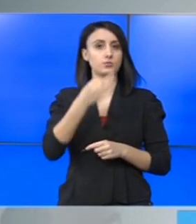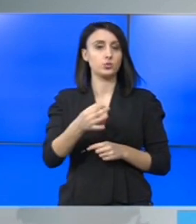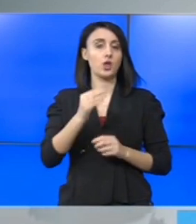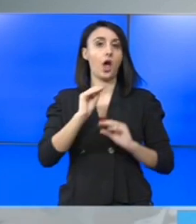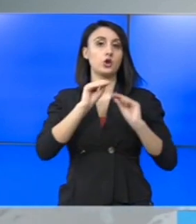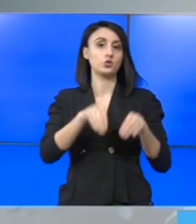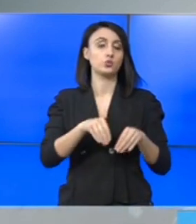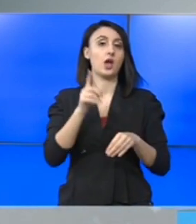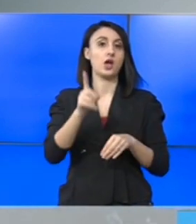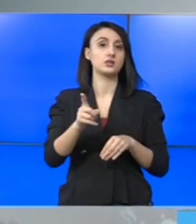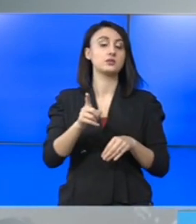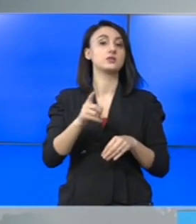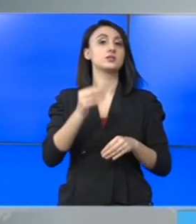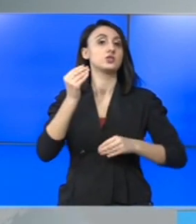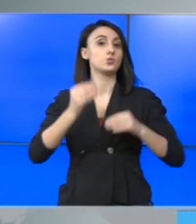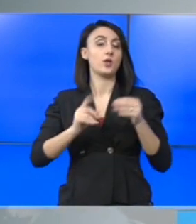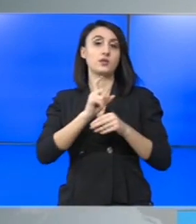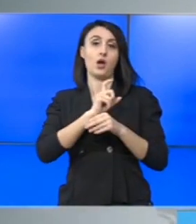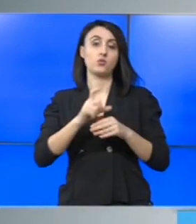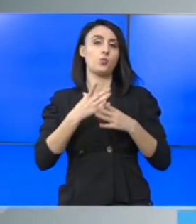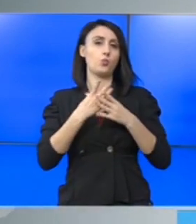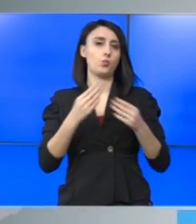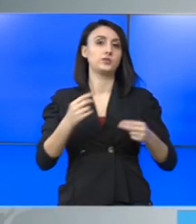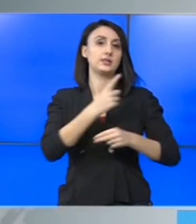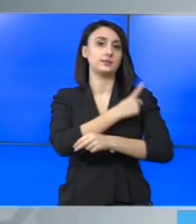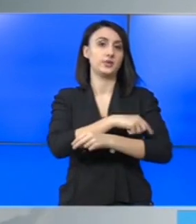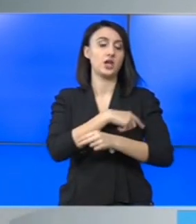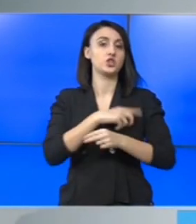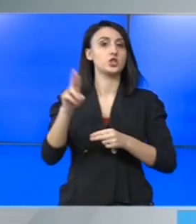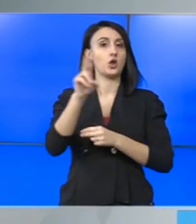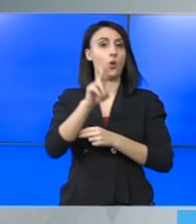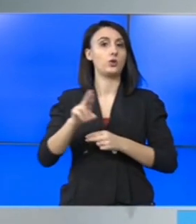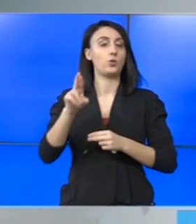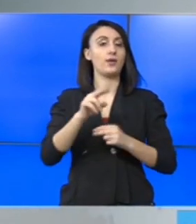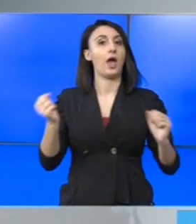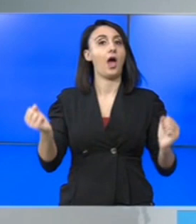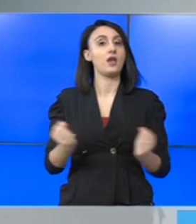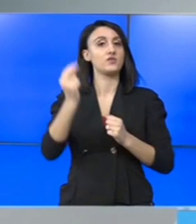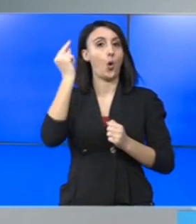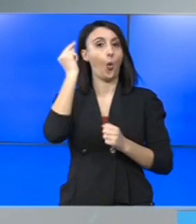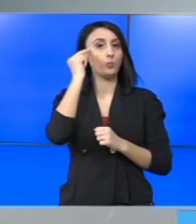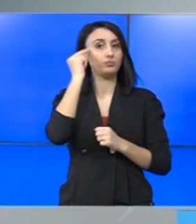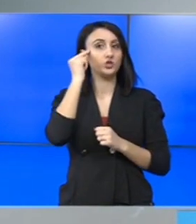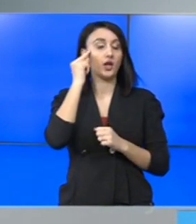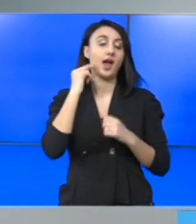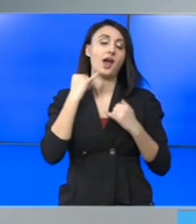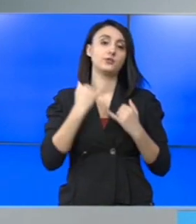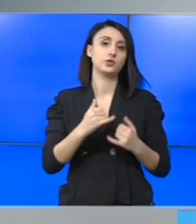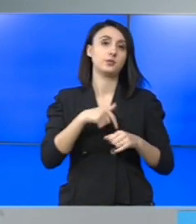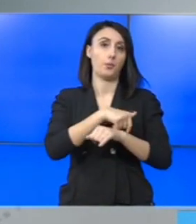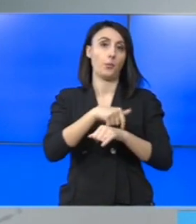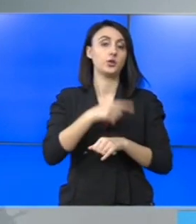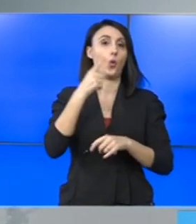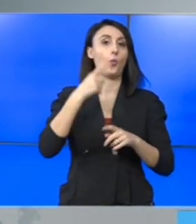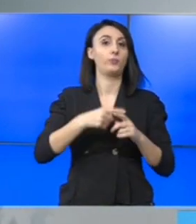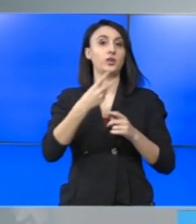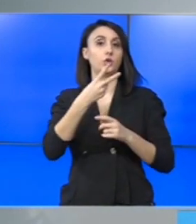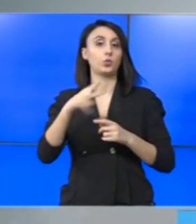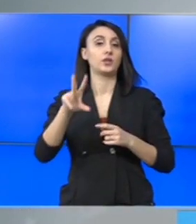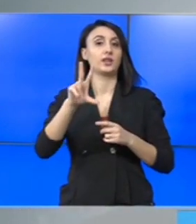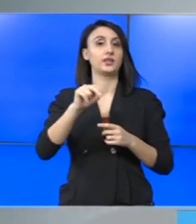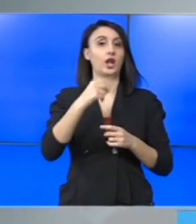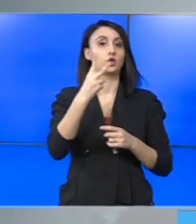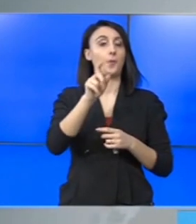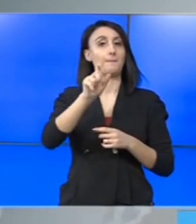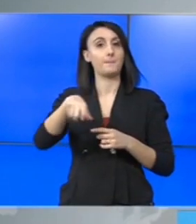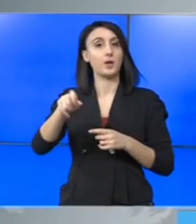-a ajuns la această situație deoarece multe spitale și-au reluat activitatea obișnuită. În acest moment sunt 1.232